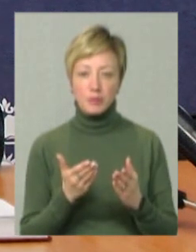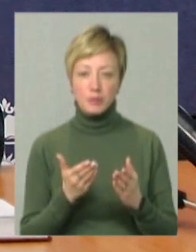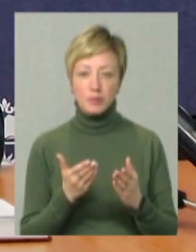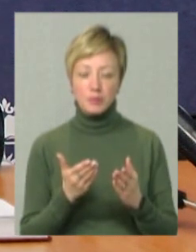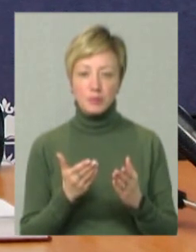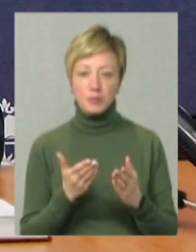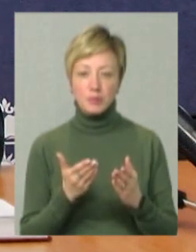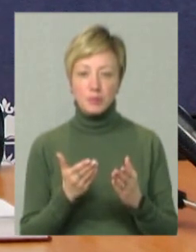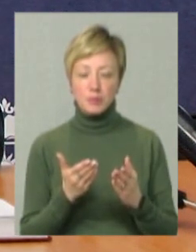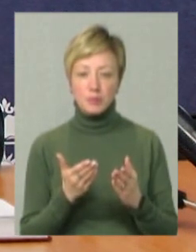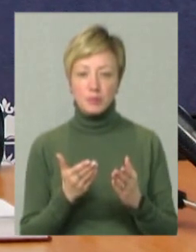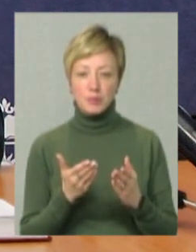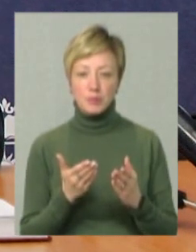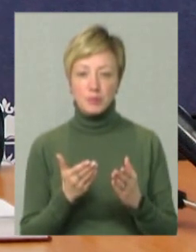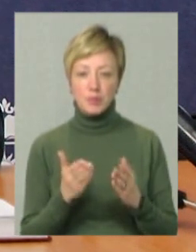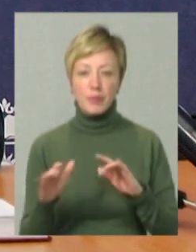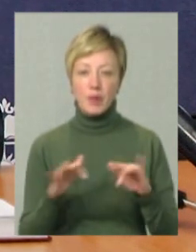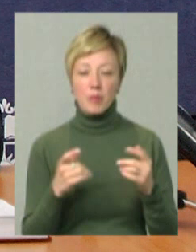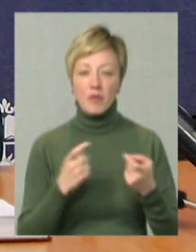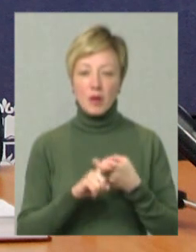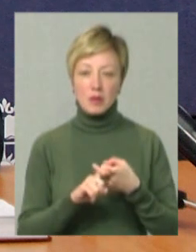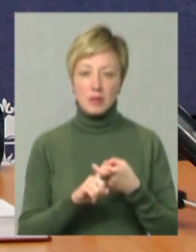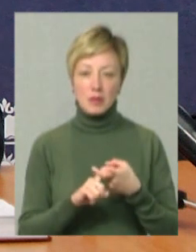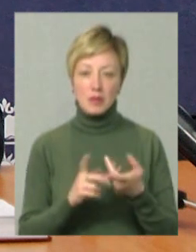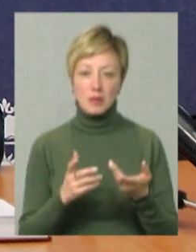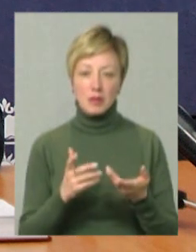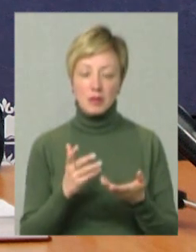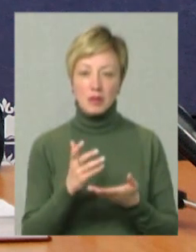діяльністю, пов'язаною з